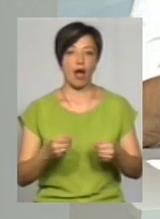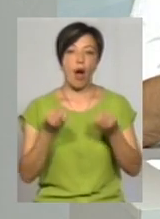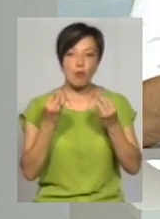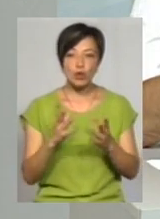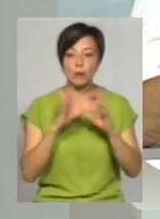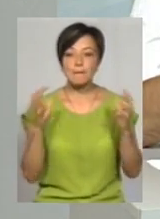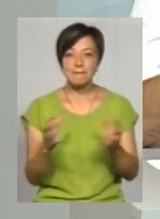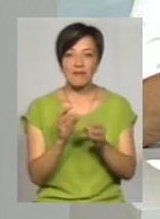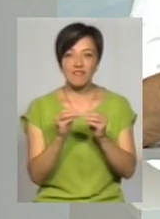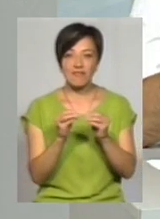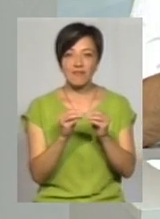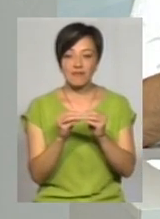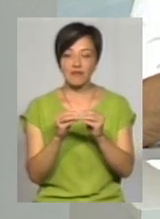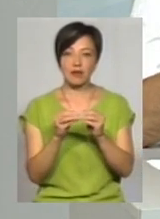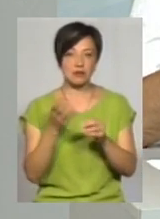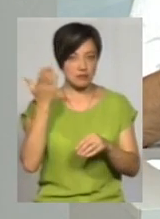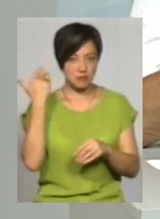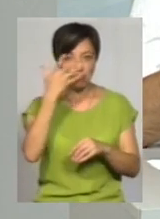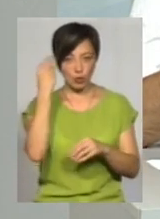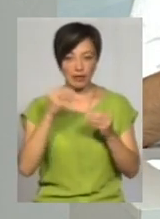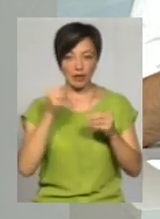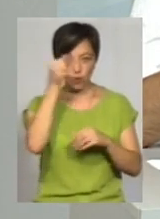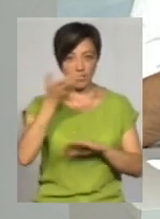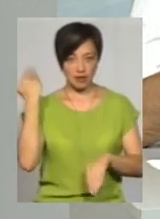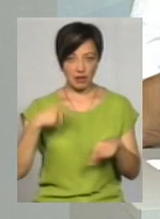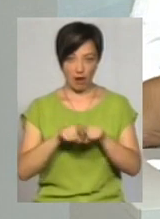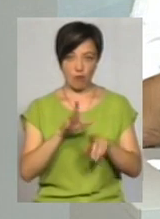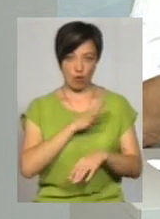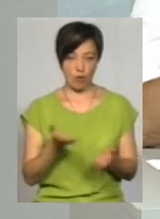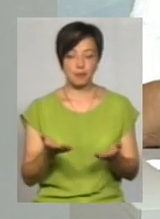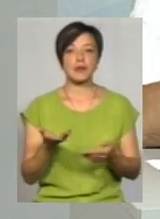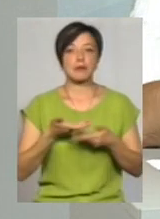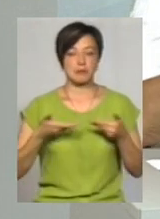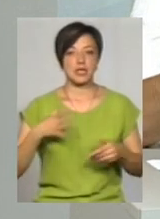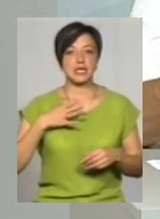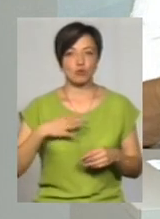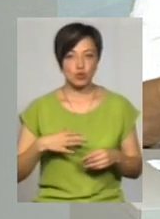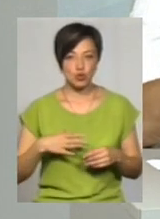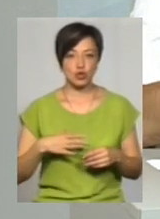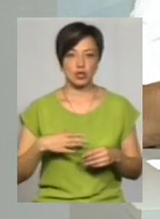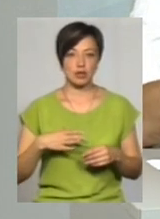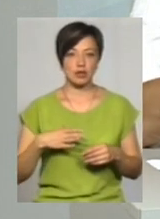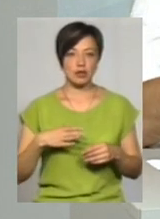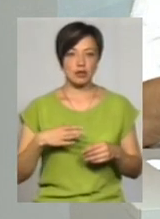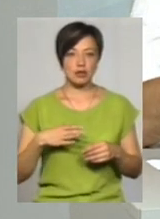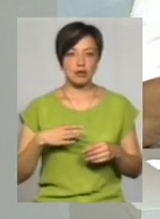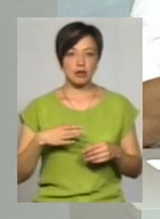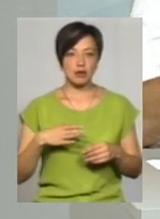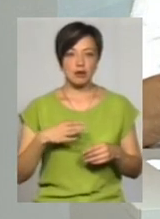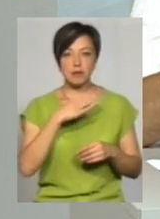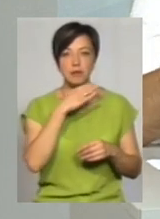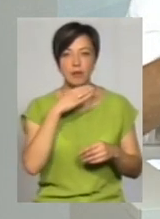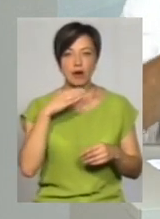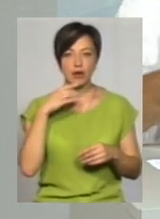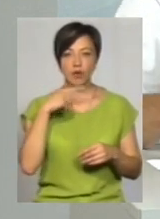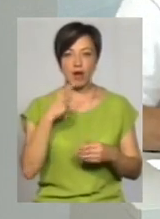утримати це все, то ми вже забули про це. Це 10 років тому назад таке було. Тому ми змушені навіть відповідати то, що ми багато там говорять